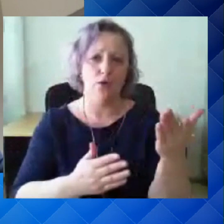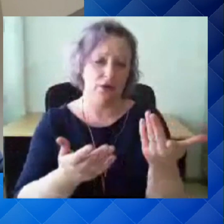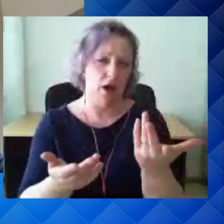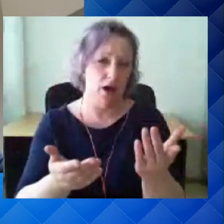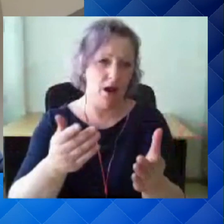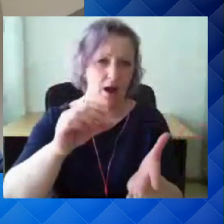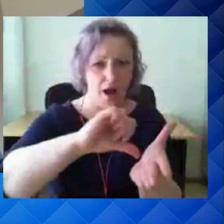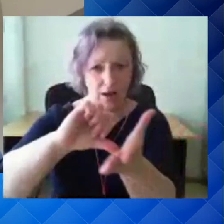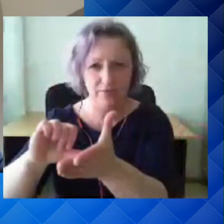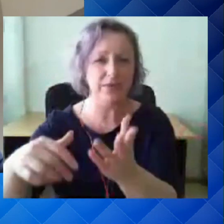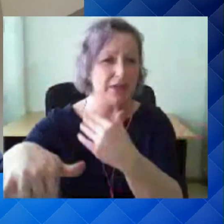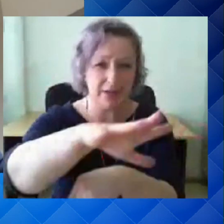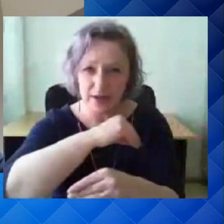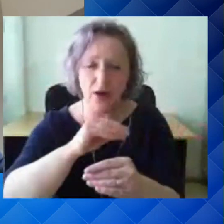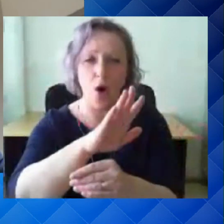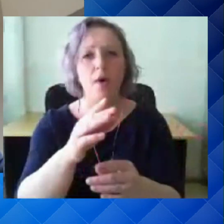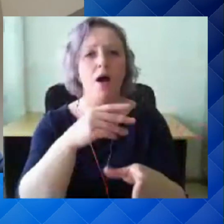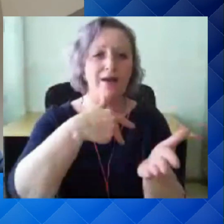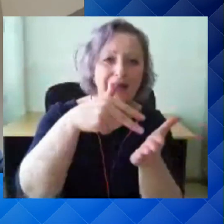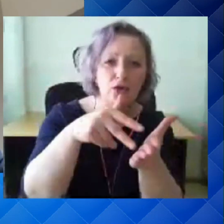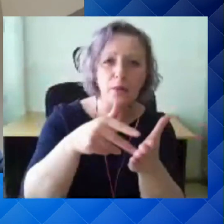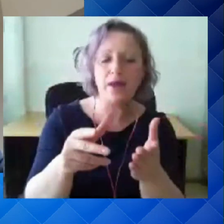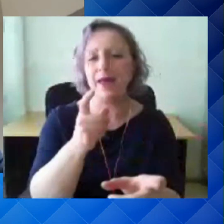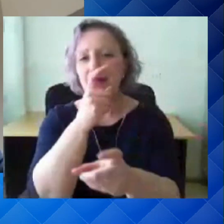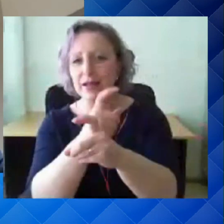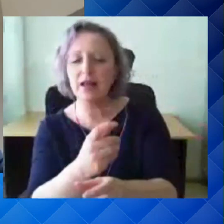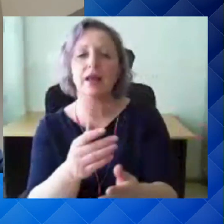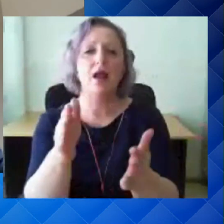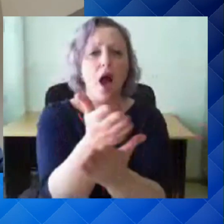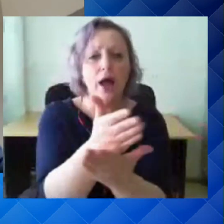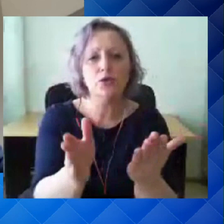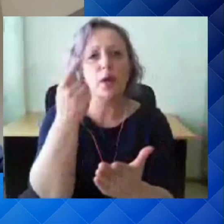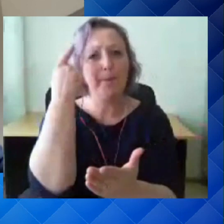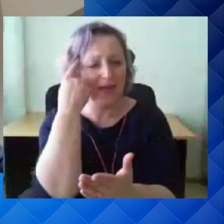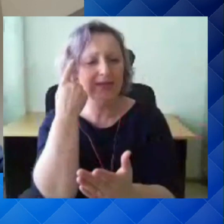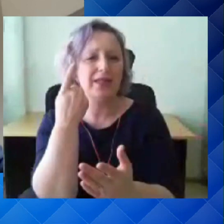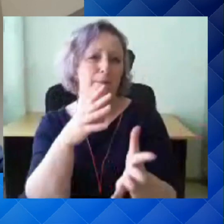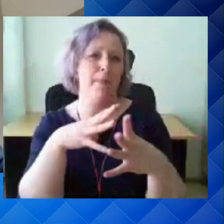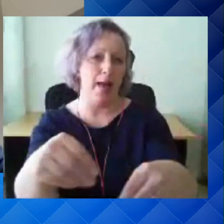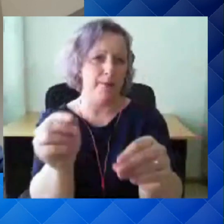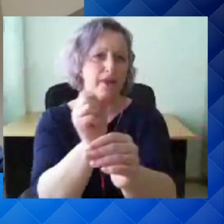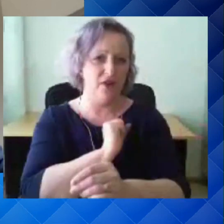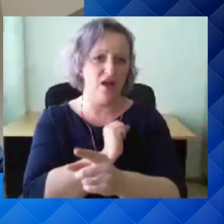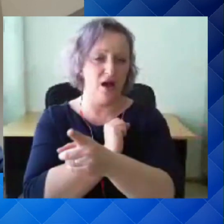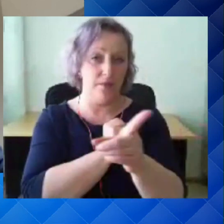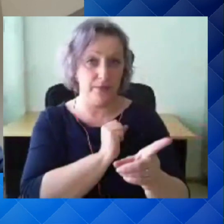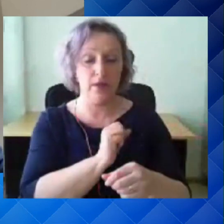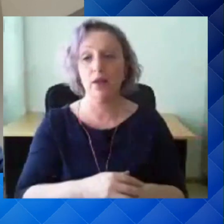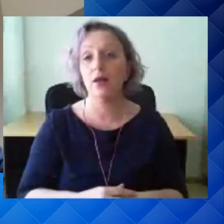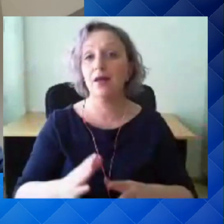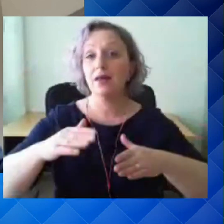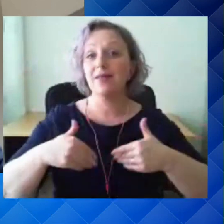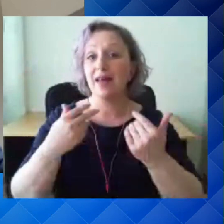riskid ja lahendused läbi mõtleksid. Mis puhutab seda tervise